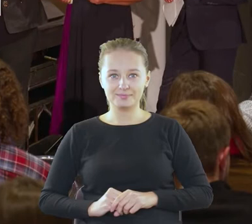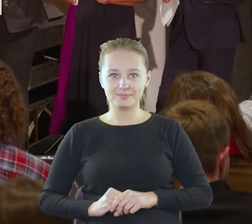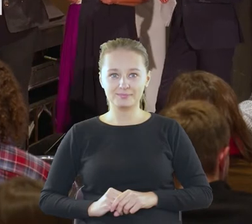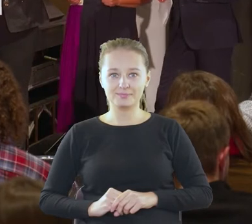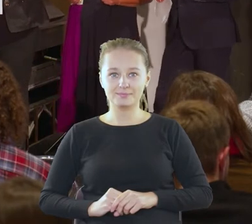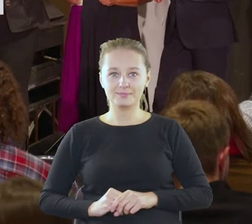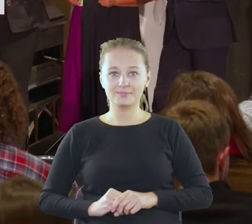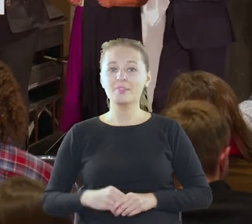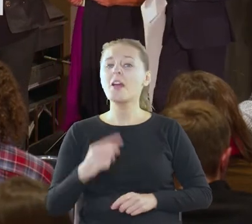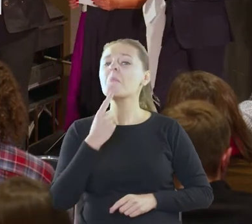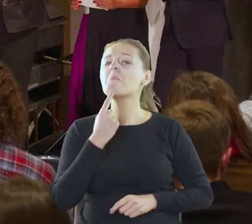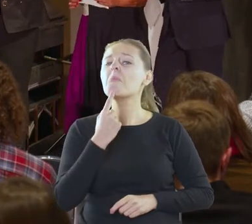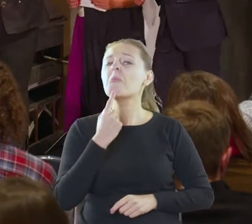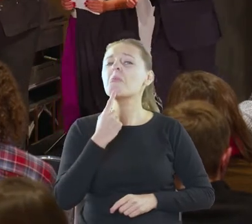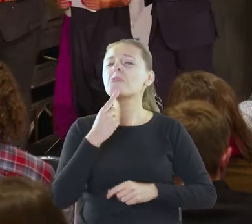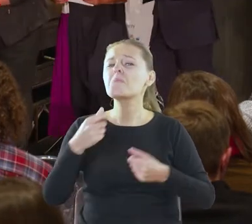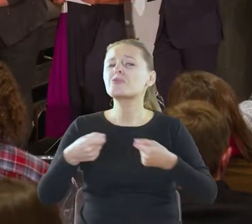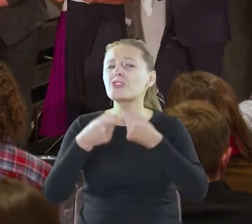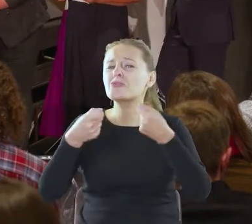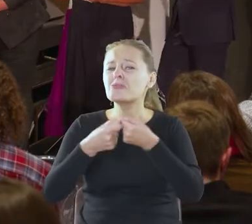Broda panu przeszkadza.